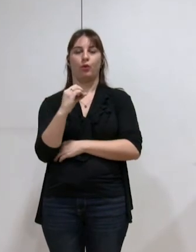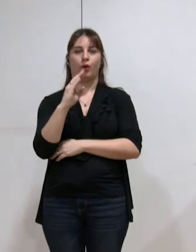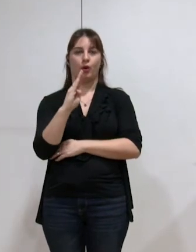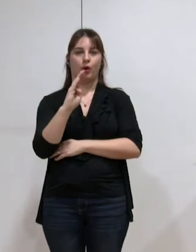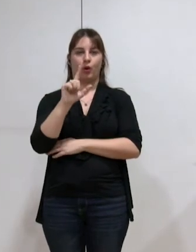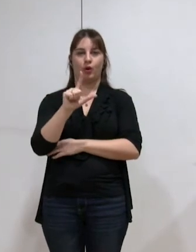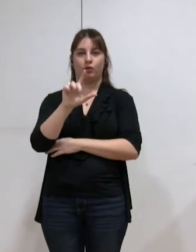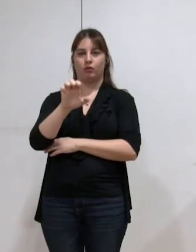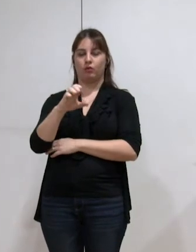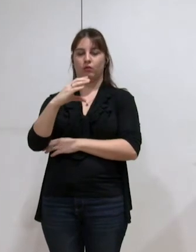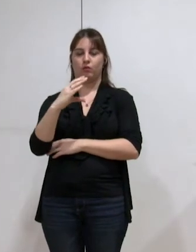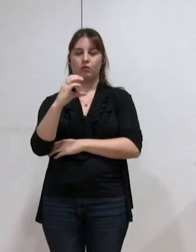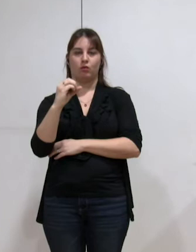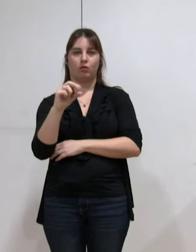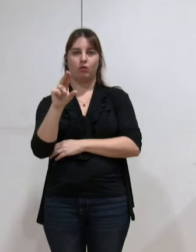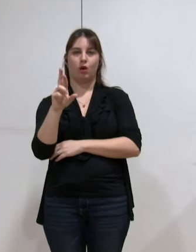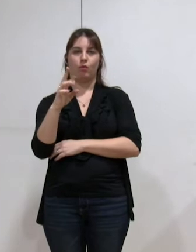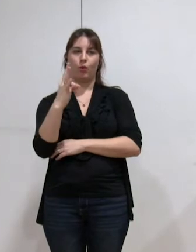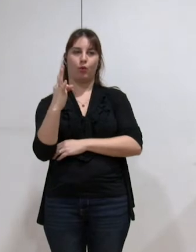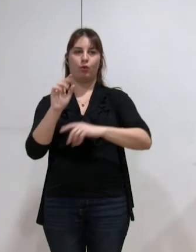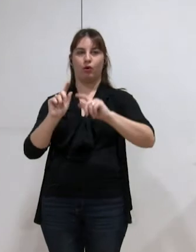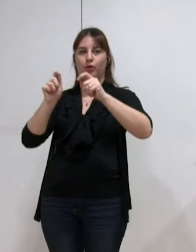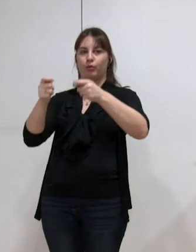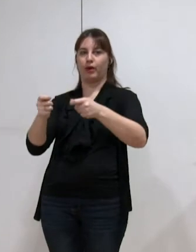Abfast. Martine Julien.